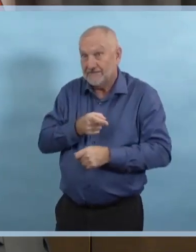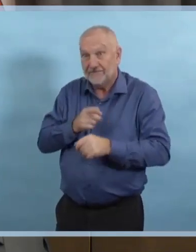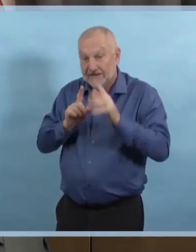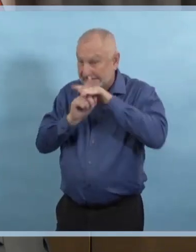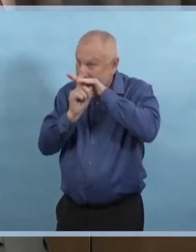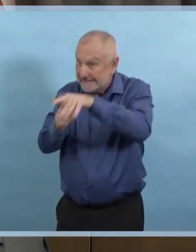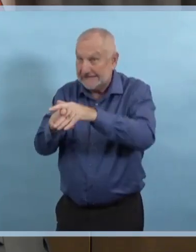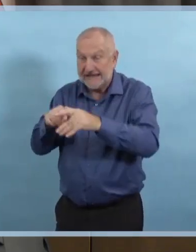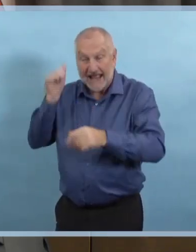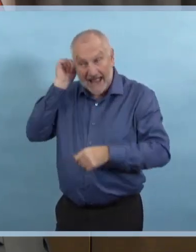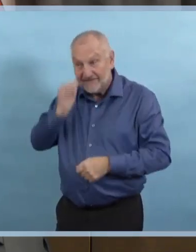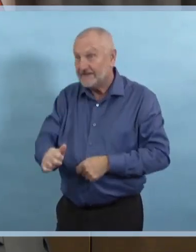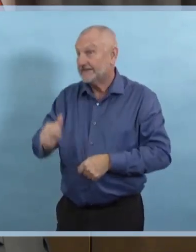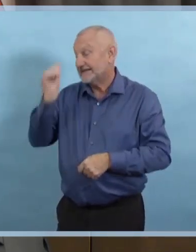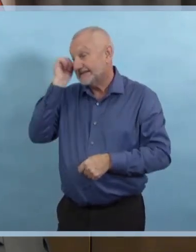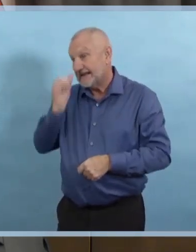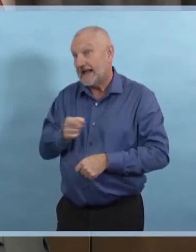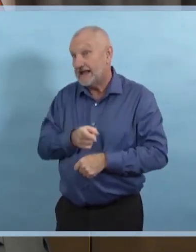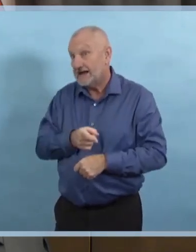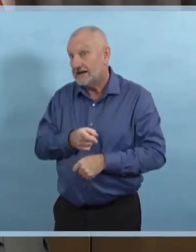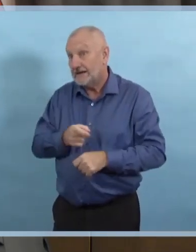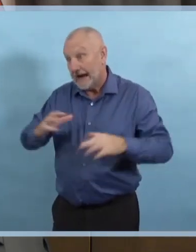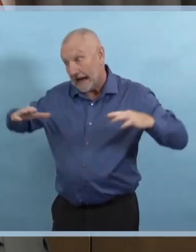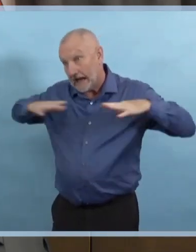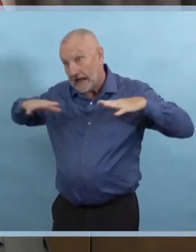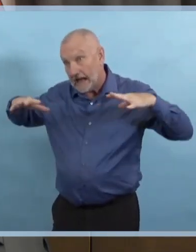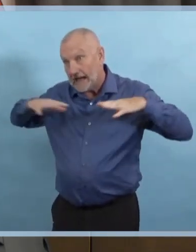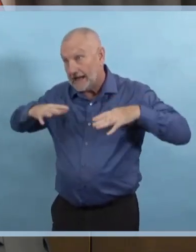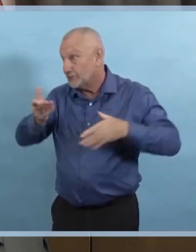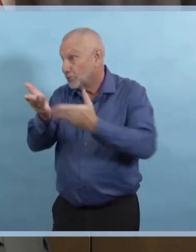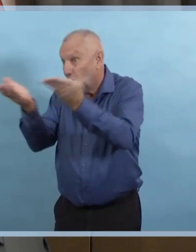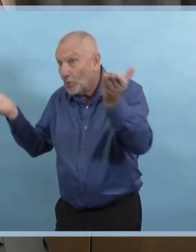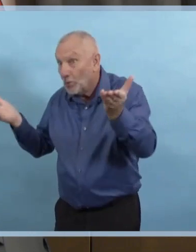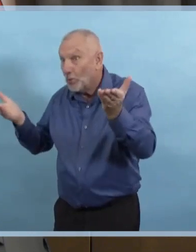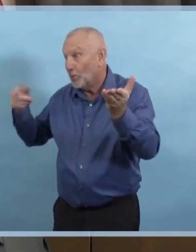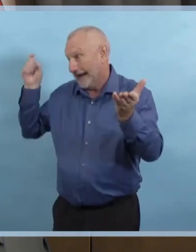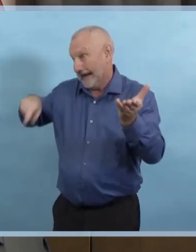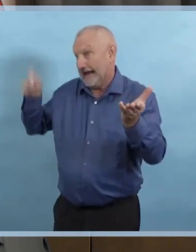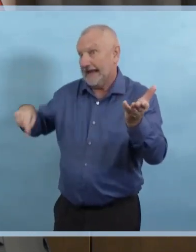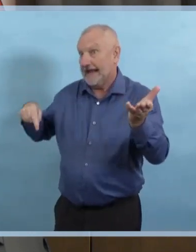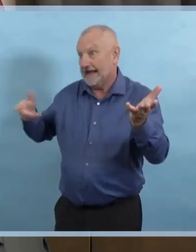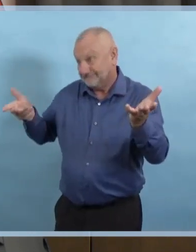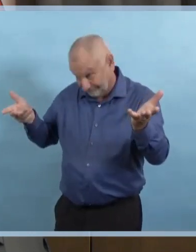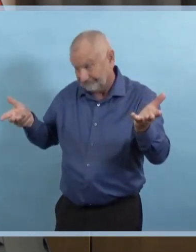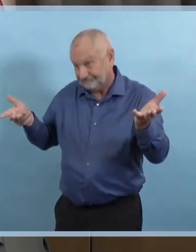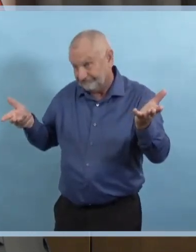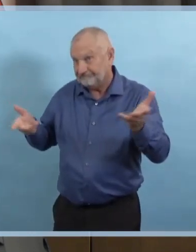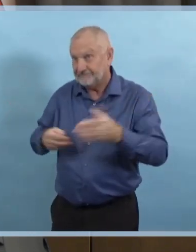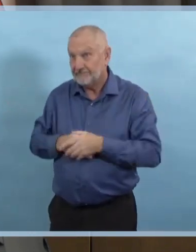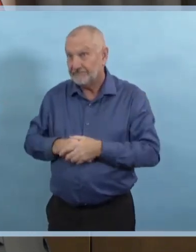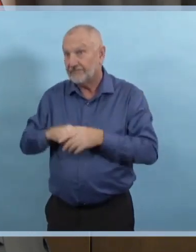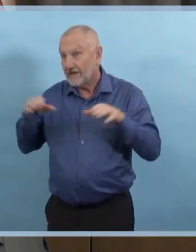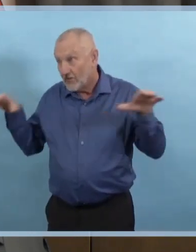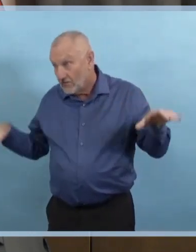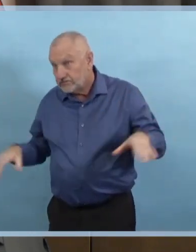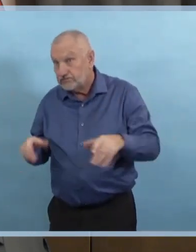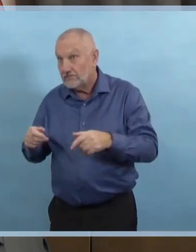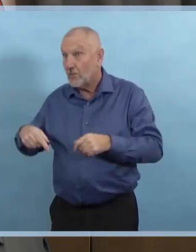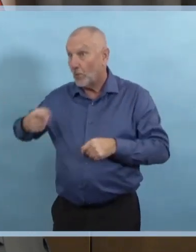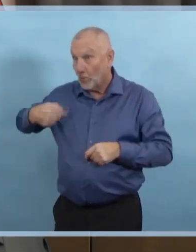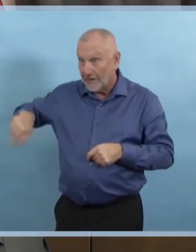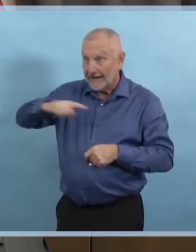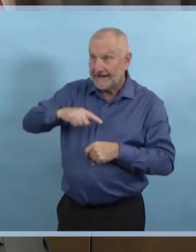part et le reste d'entre nous doit faire la sienne aussi. Nous devons pratiquer l'éloignement physique, éviter les grands